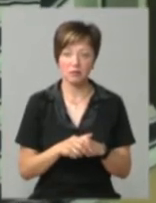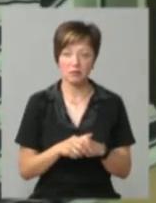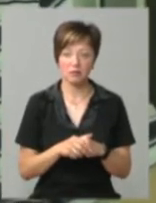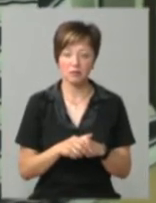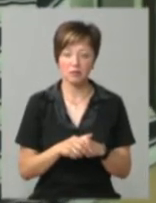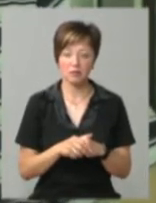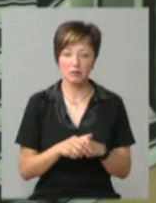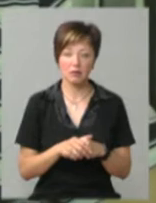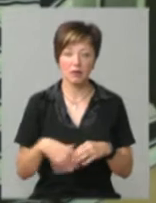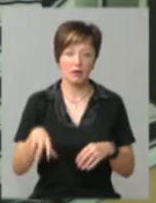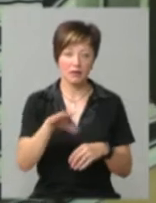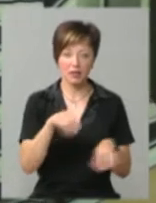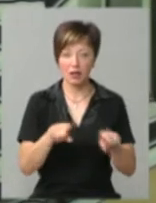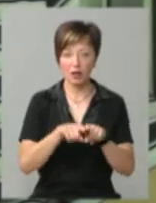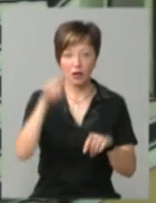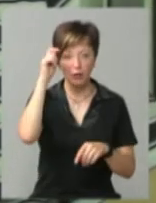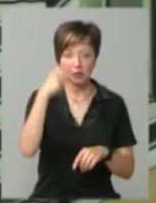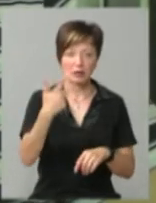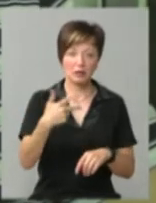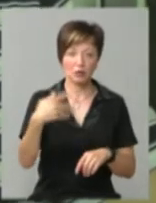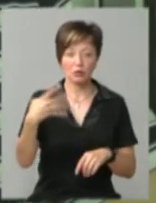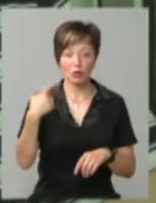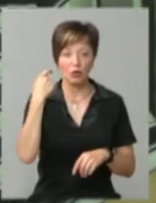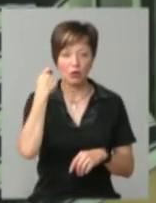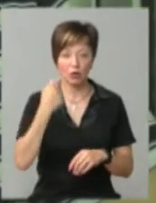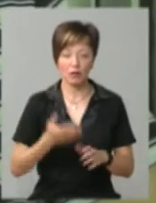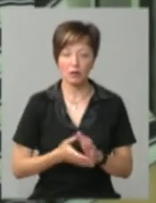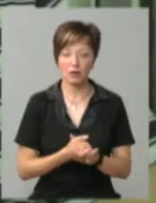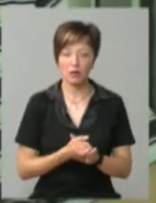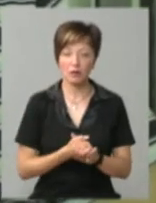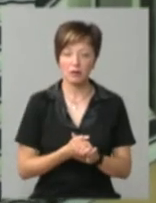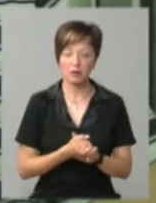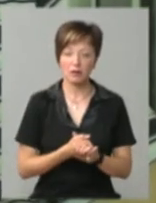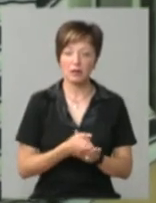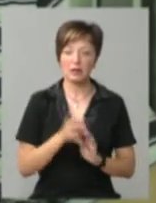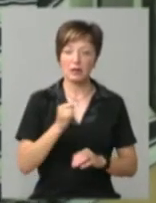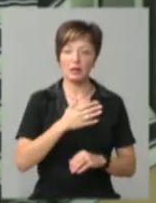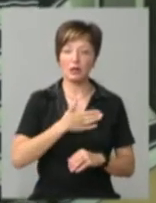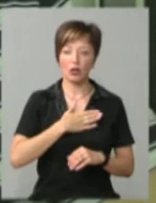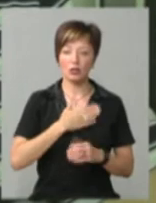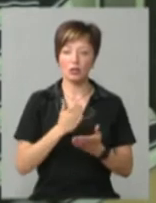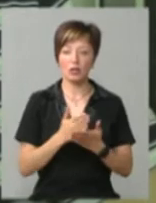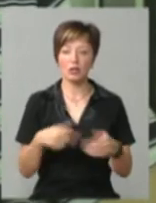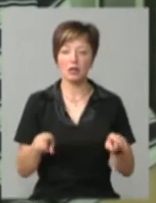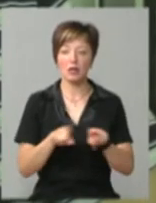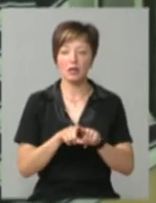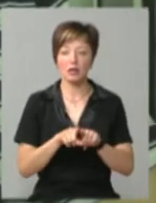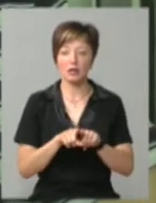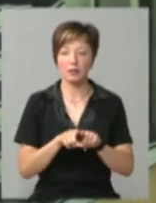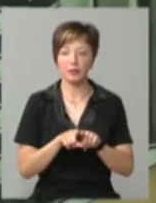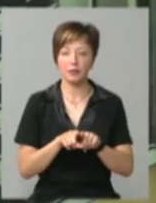хлопці, що 30-40 років. І наші вже такі хлопці, що